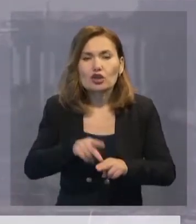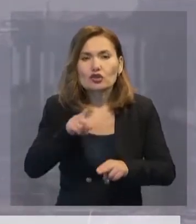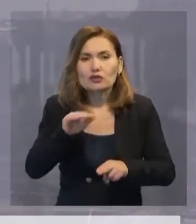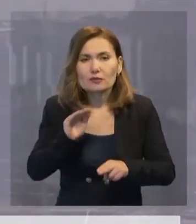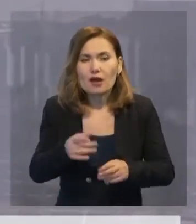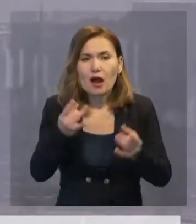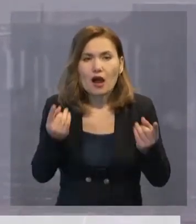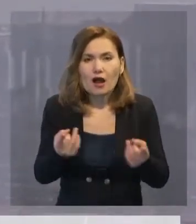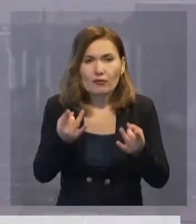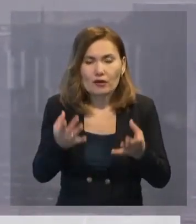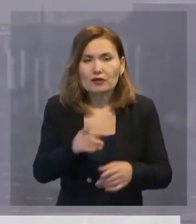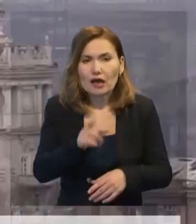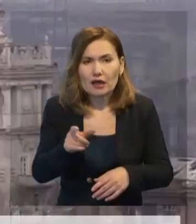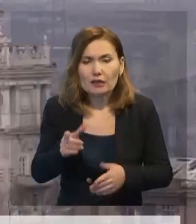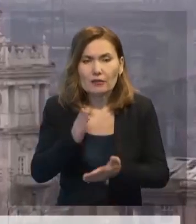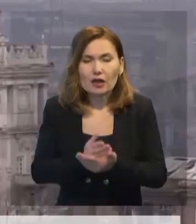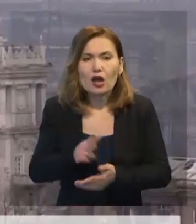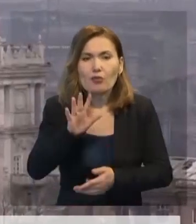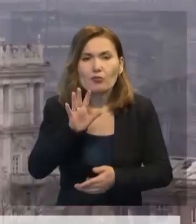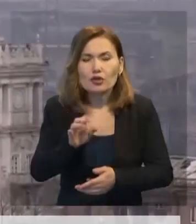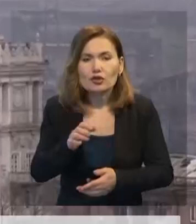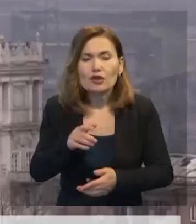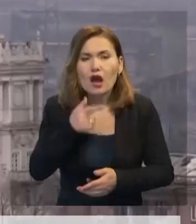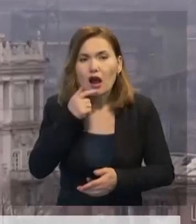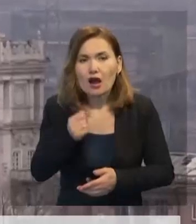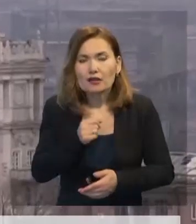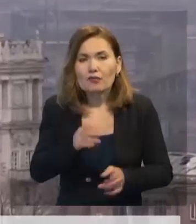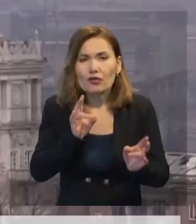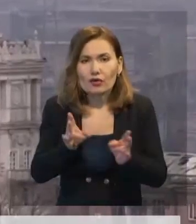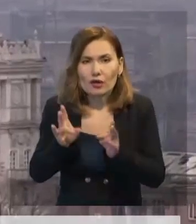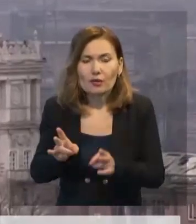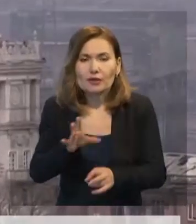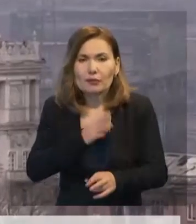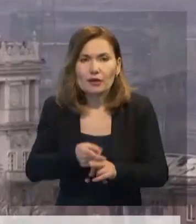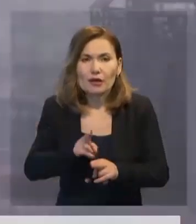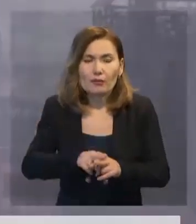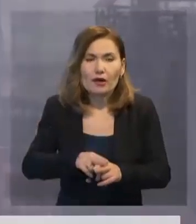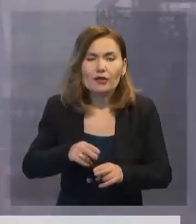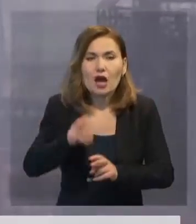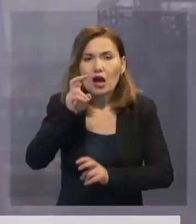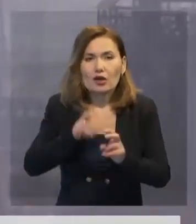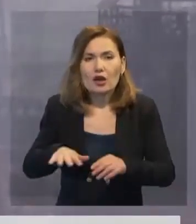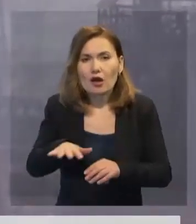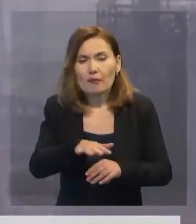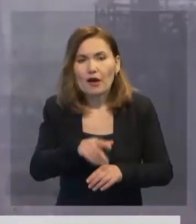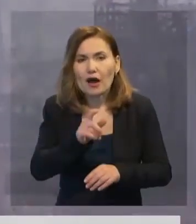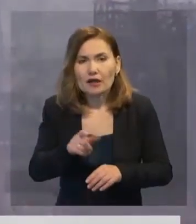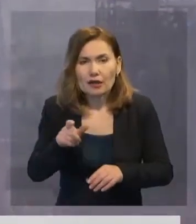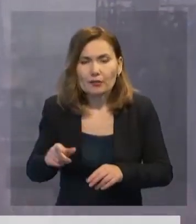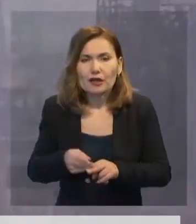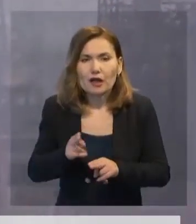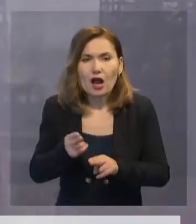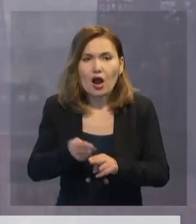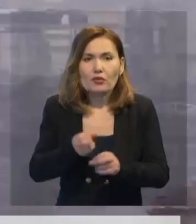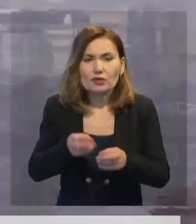500 сарбаздың жарақат алғанында қабарлады. Сол себепті командир әлем елдерінің басшыларынан комбинатау мағындағы адамдарды қауіпсіз жерге